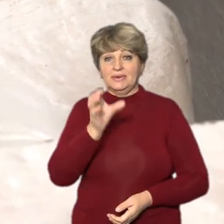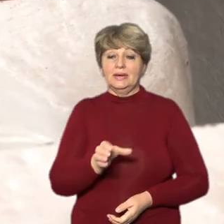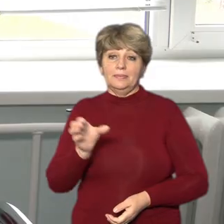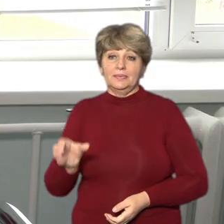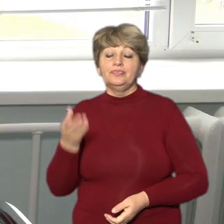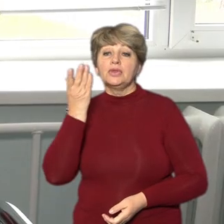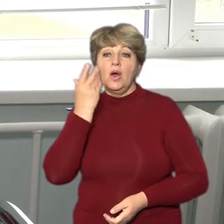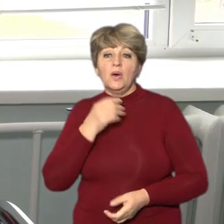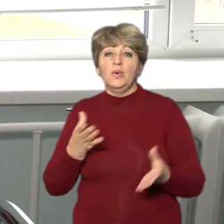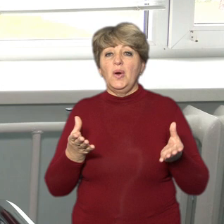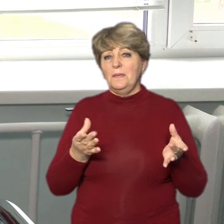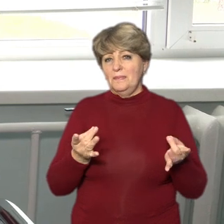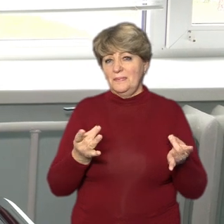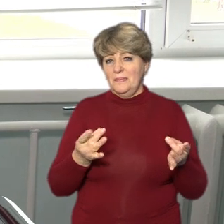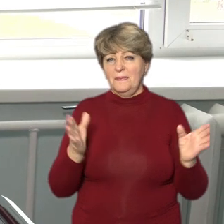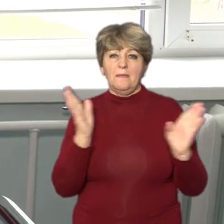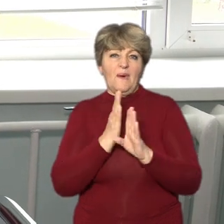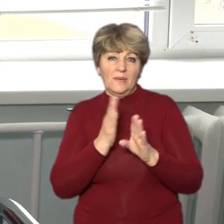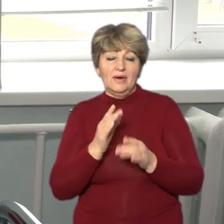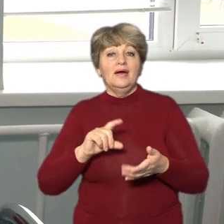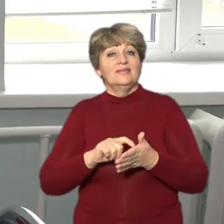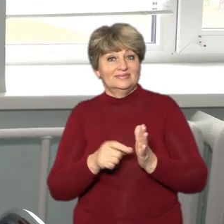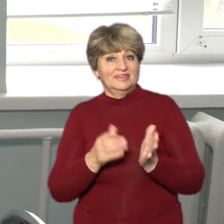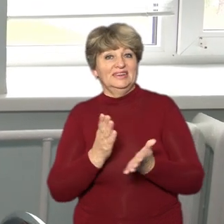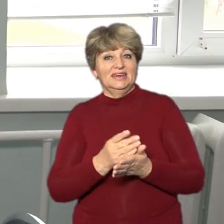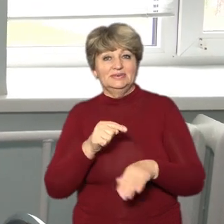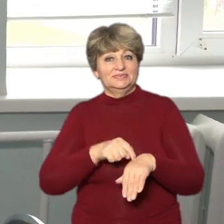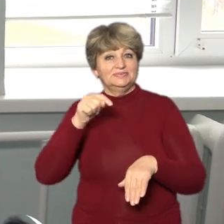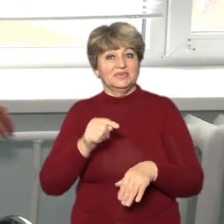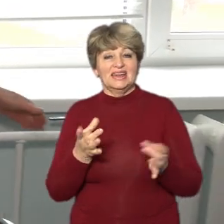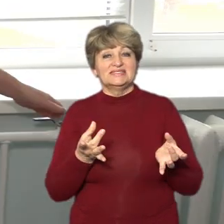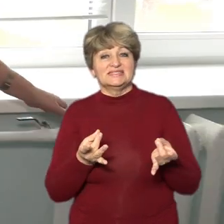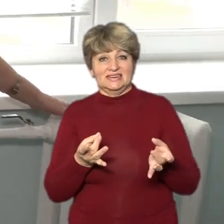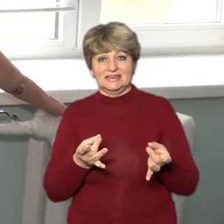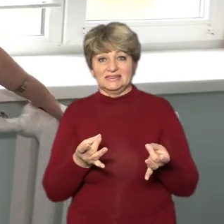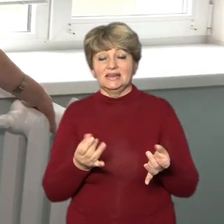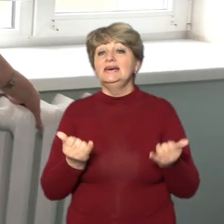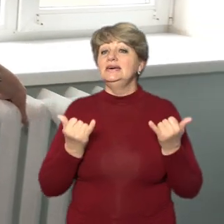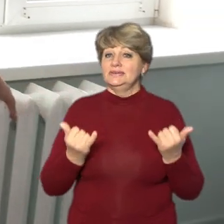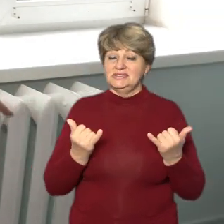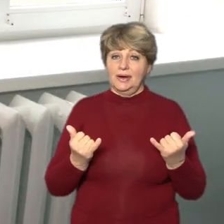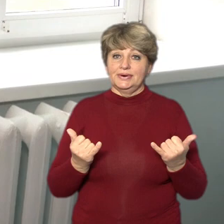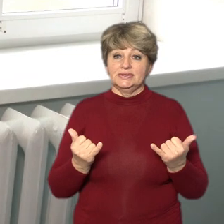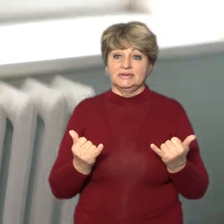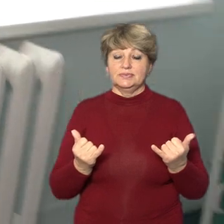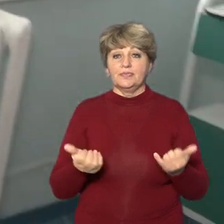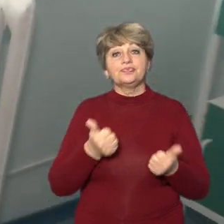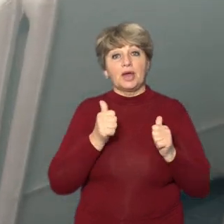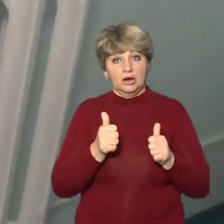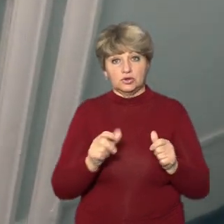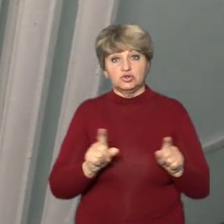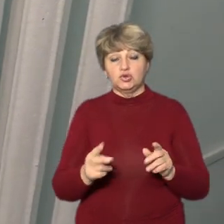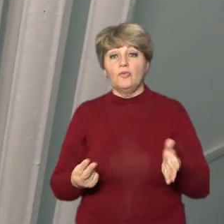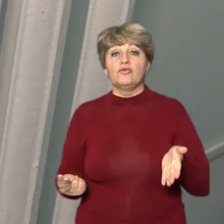мокра погода, трошки є сирість в палатах, ми зараз, в принципі, хорошо, що включили,